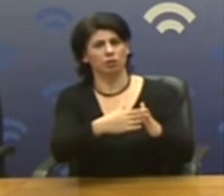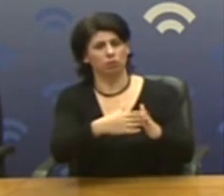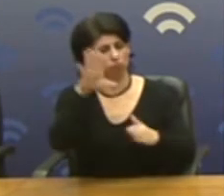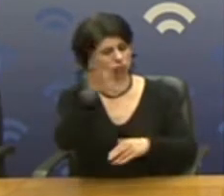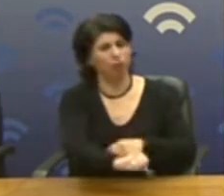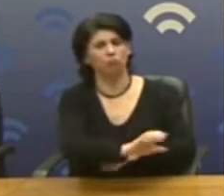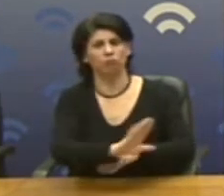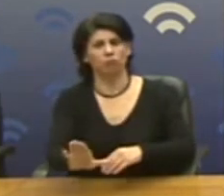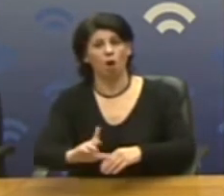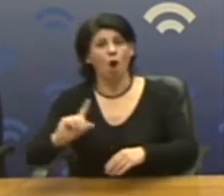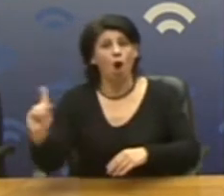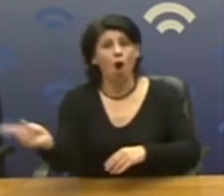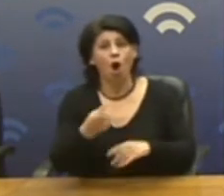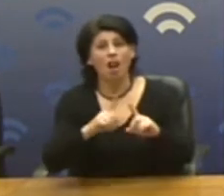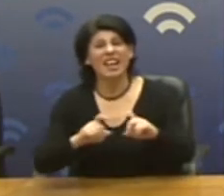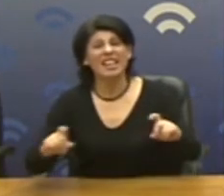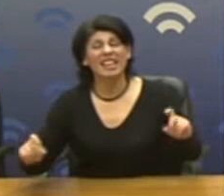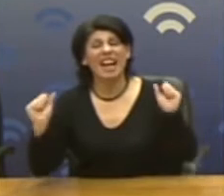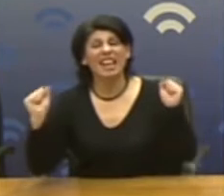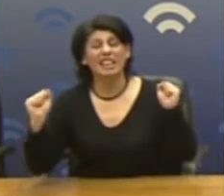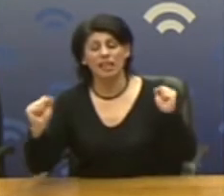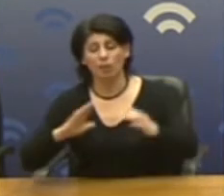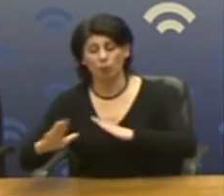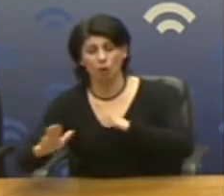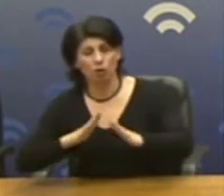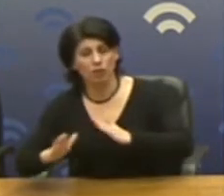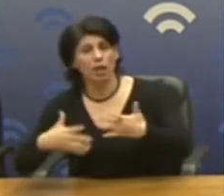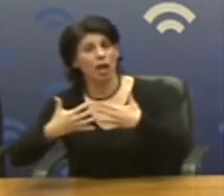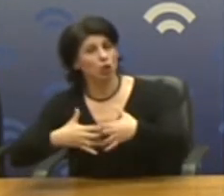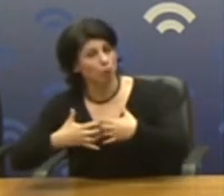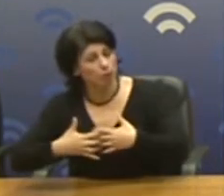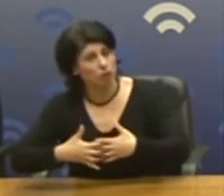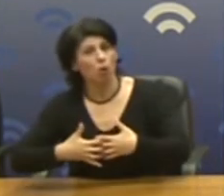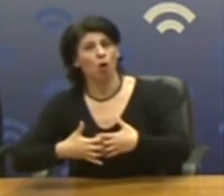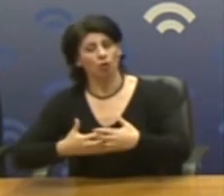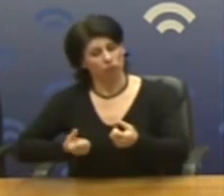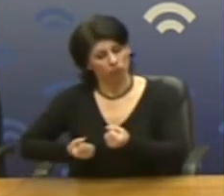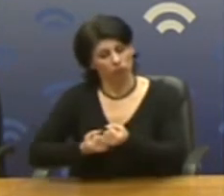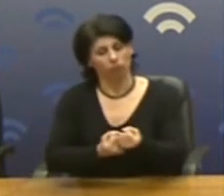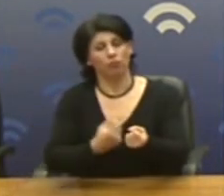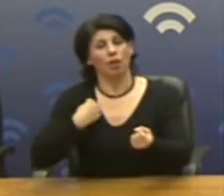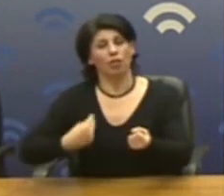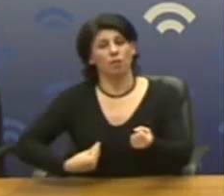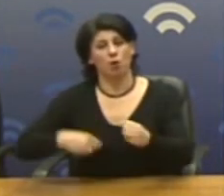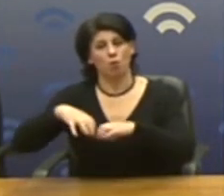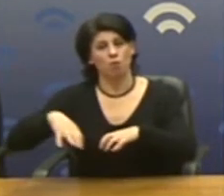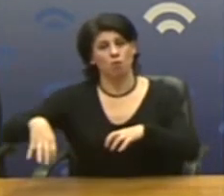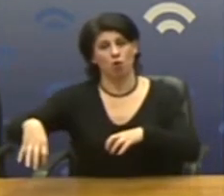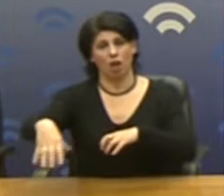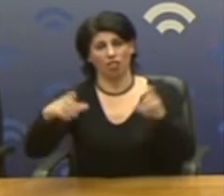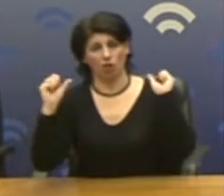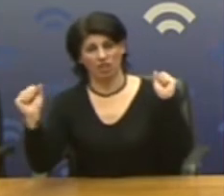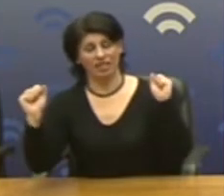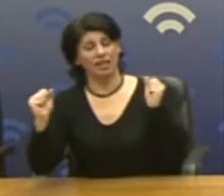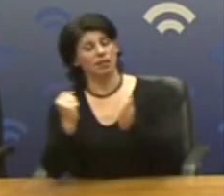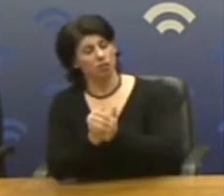όλα τα αναγκαία υλικά υγιεινής, προστασίας, εξοπλισμού για την ενίσχυση των δημόσιων μονάδων υγείας και των